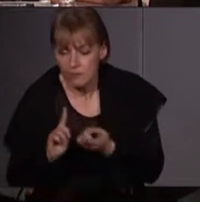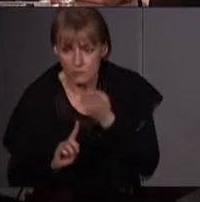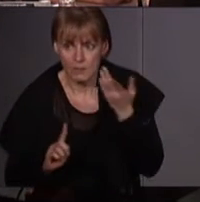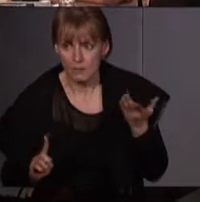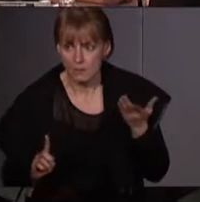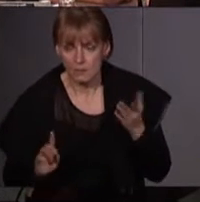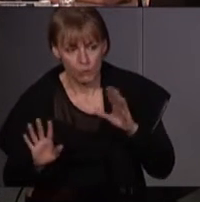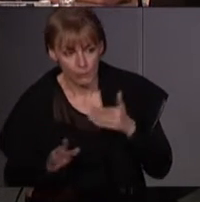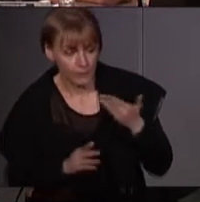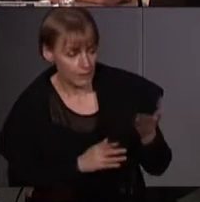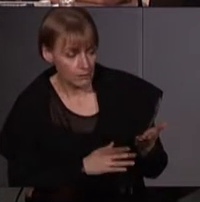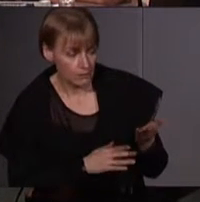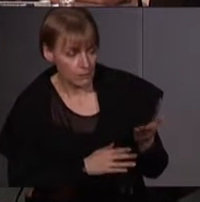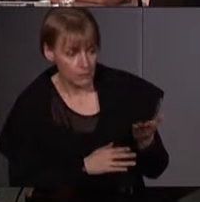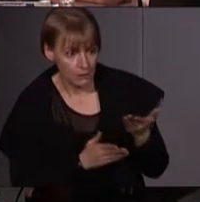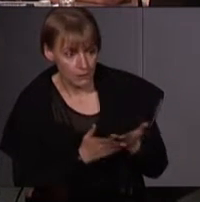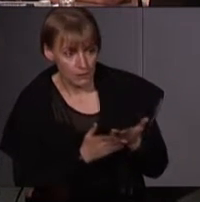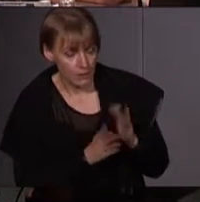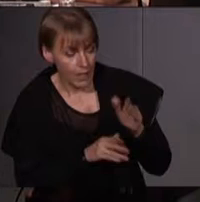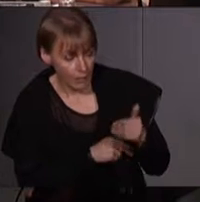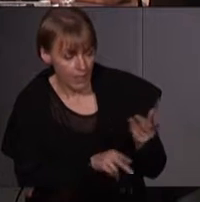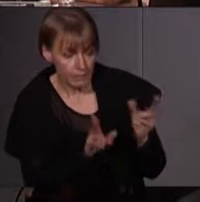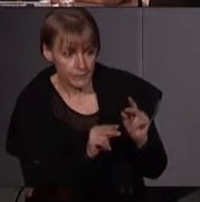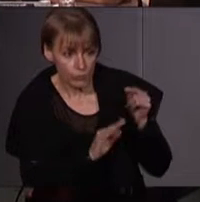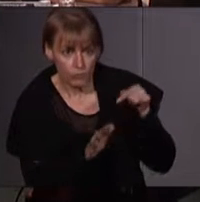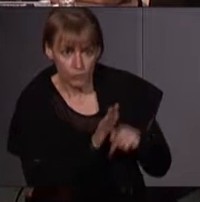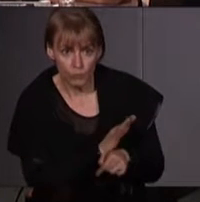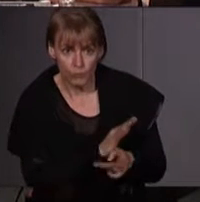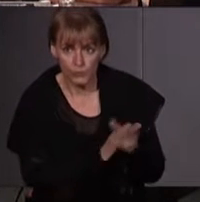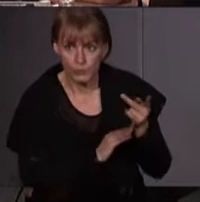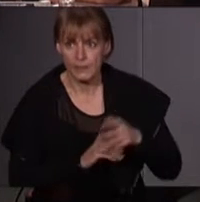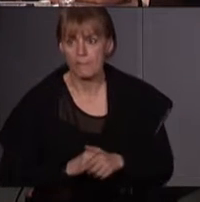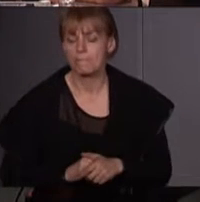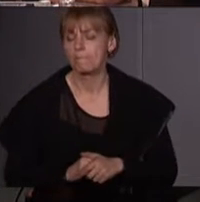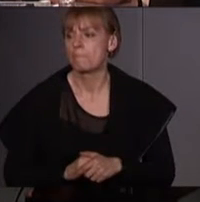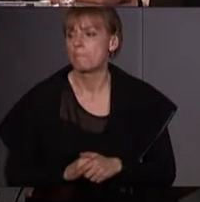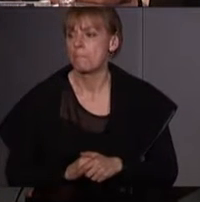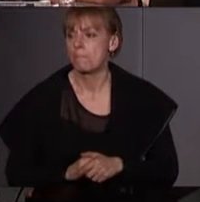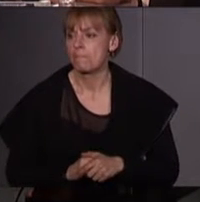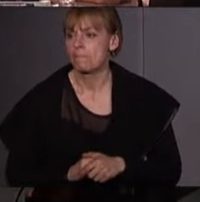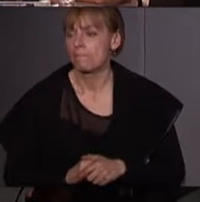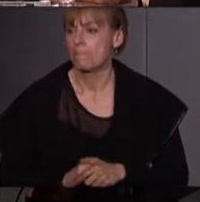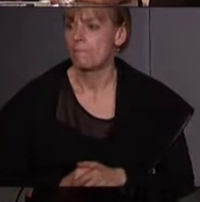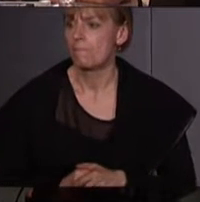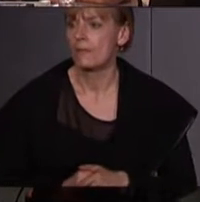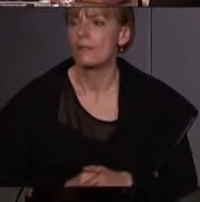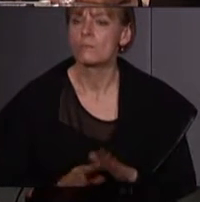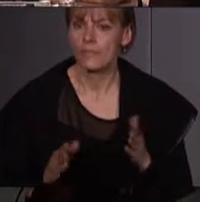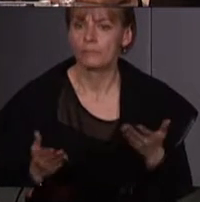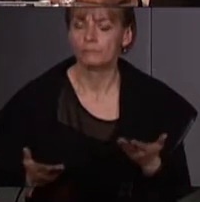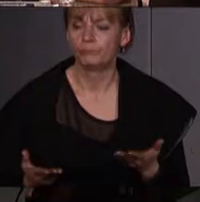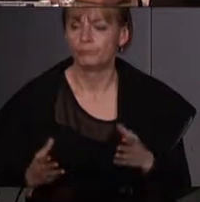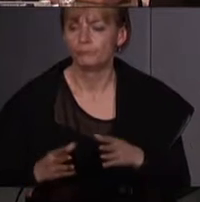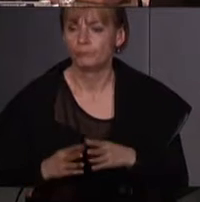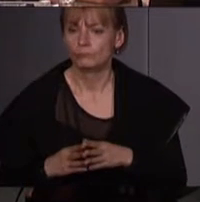-être que les deux conférencières donneront plus de détails sur ce que veut dire essentialisme. Mais je pense